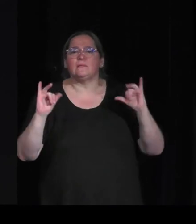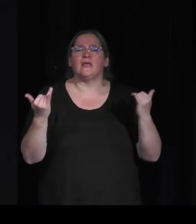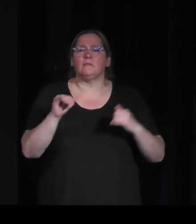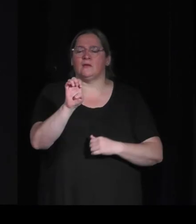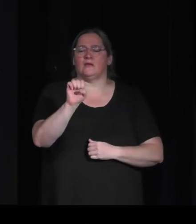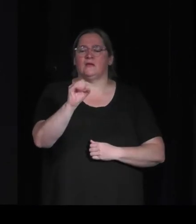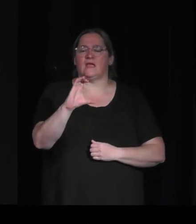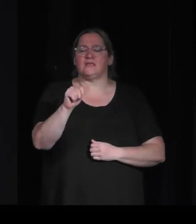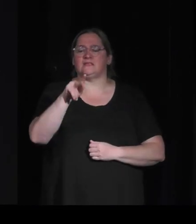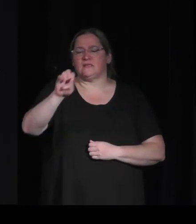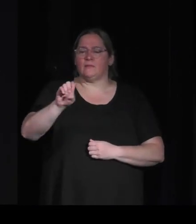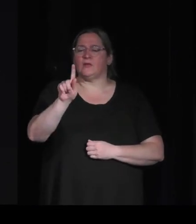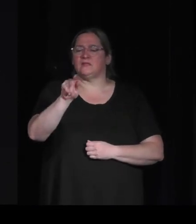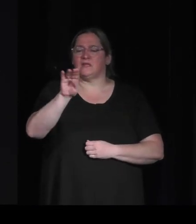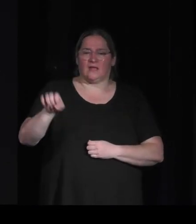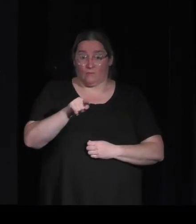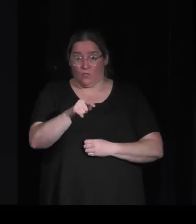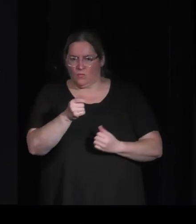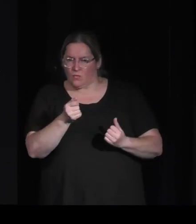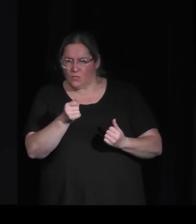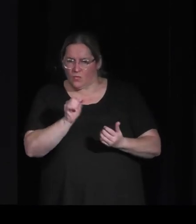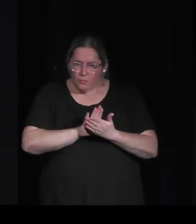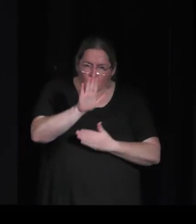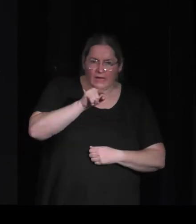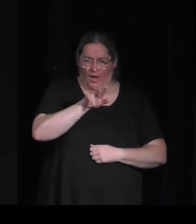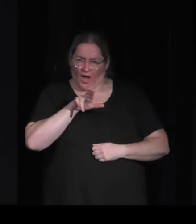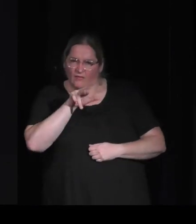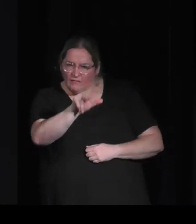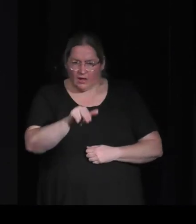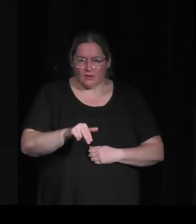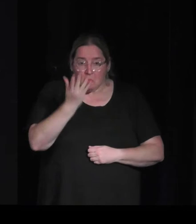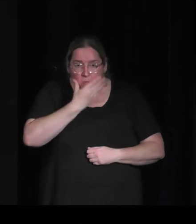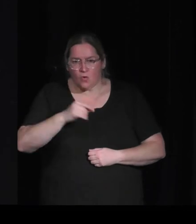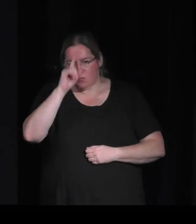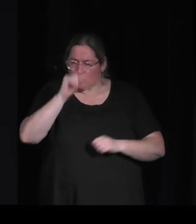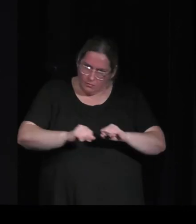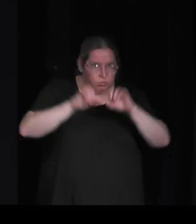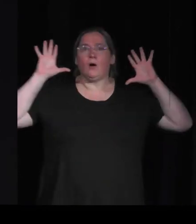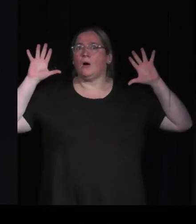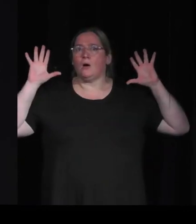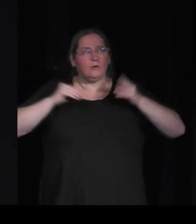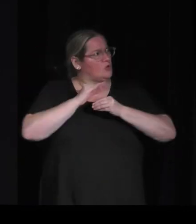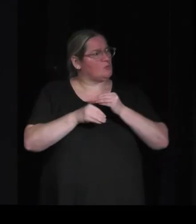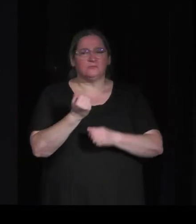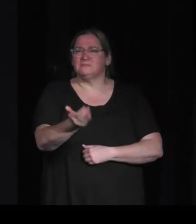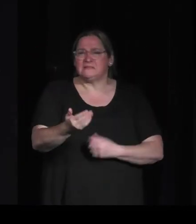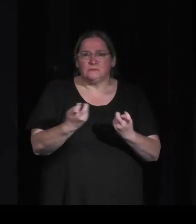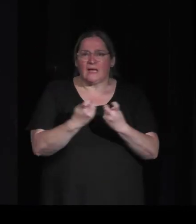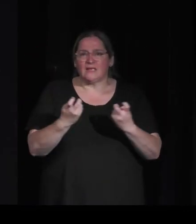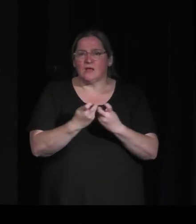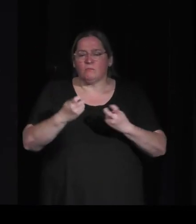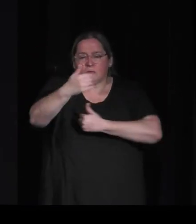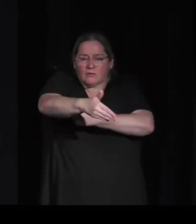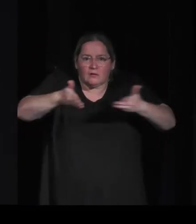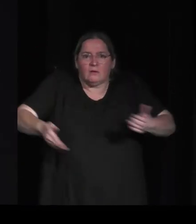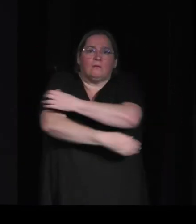où on vous promet à la fois une expérience esthétique c'est à dire vous avez des immersives on va vous mettre dans un asile